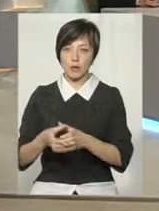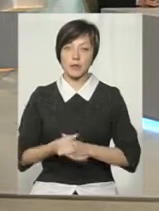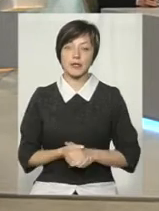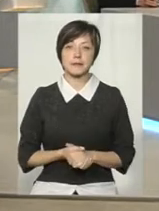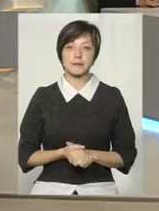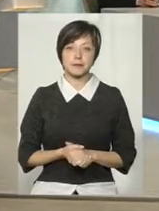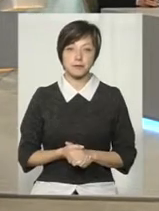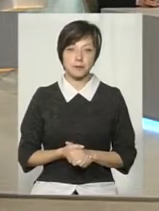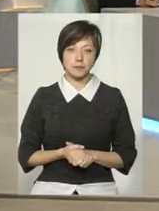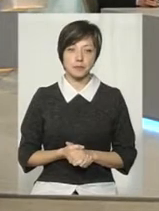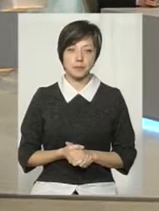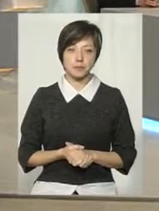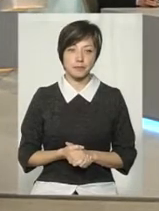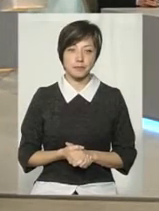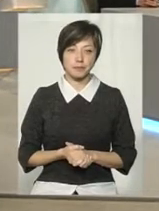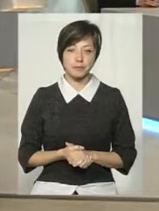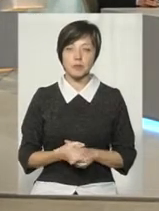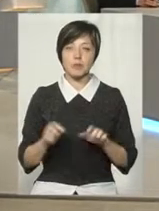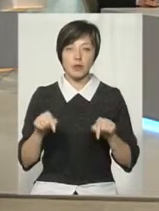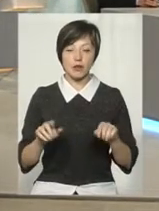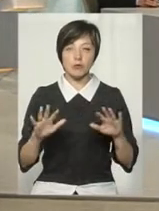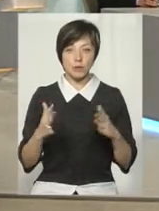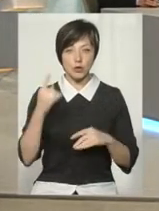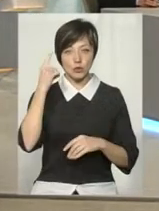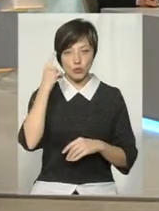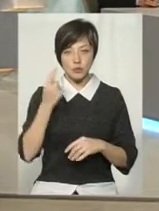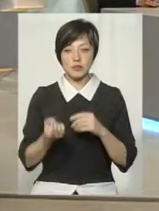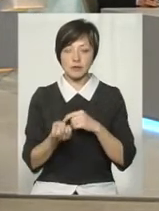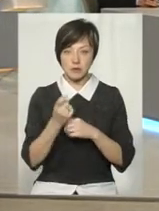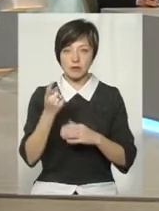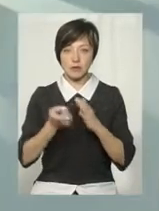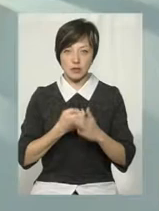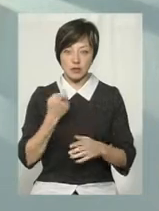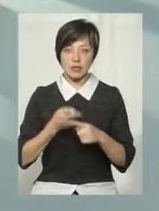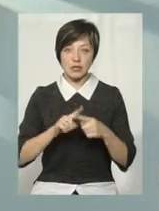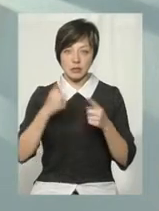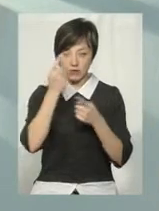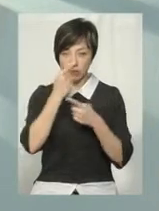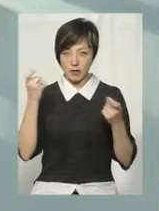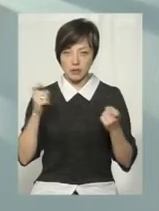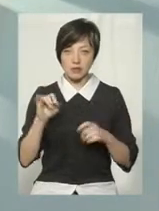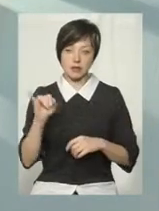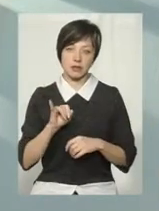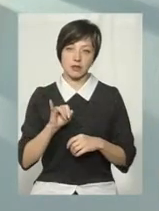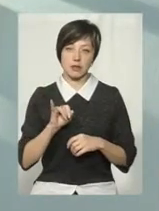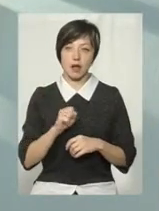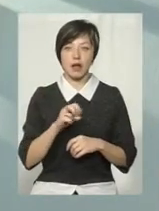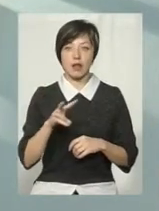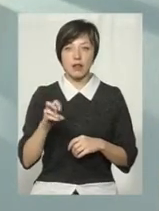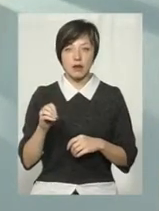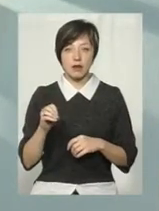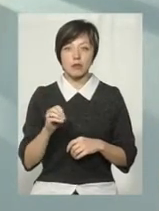такими комунікативними групами. В даному випадку, я думаю, вони звідти черпали інформацію, принципі, але